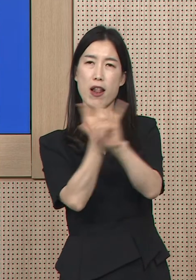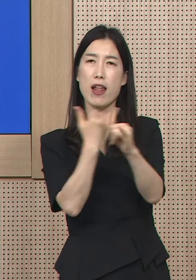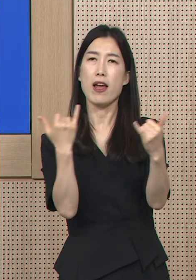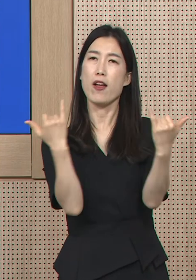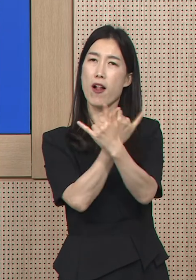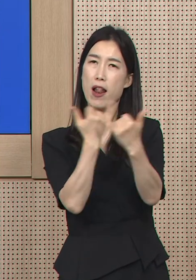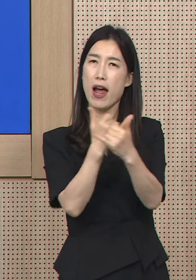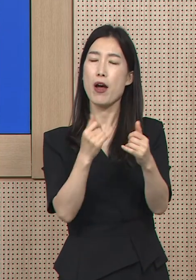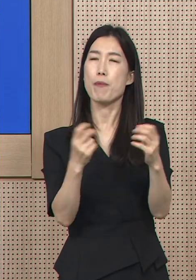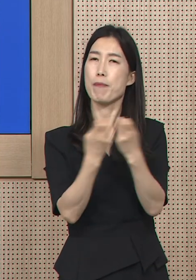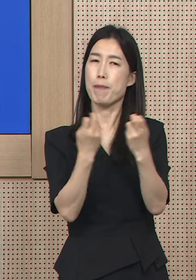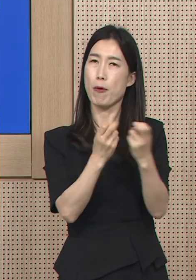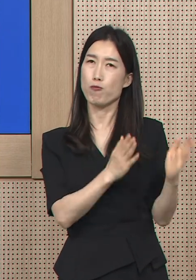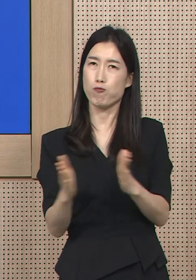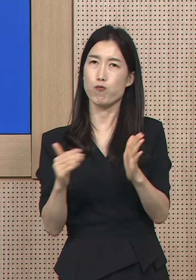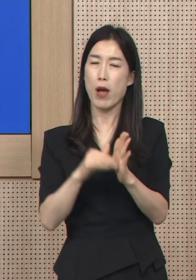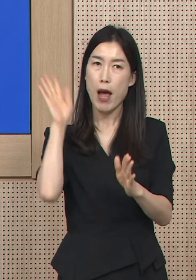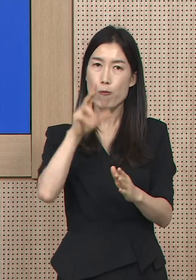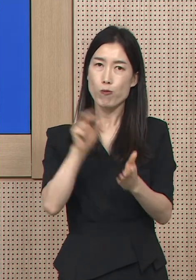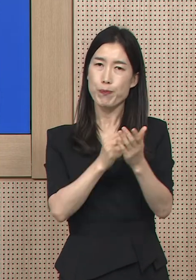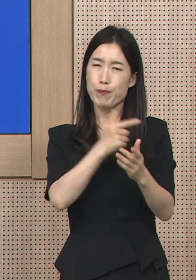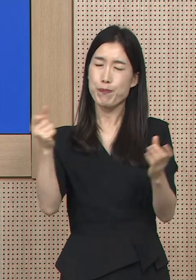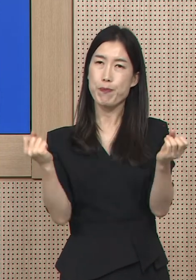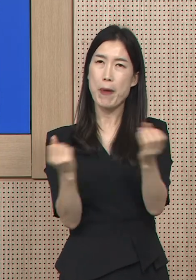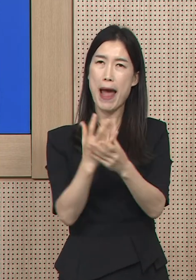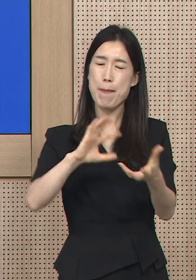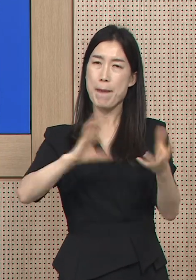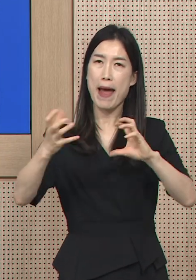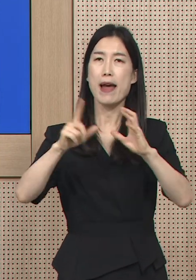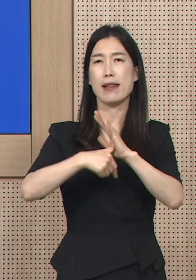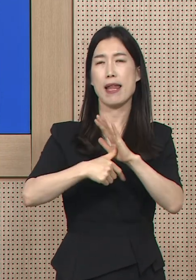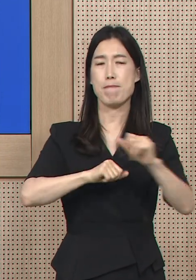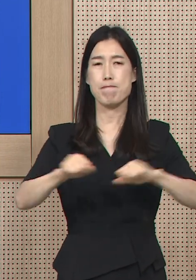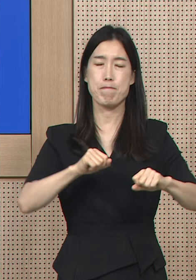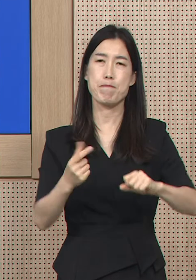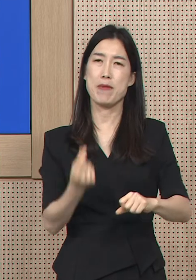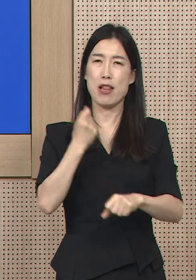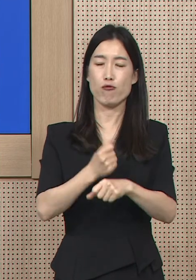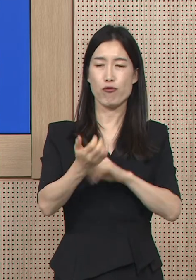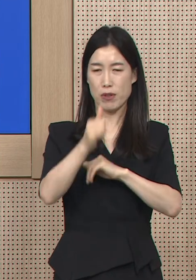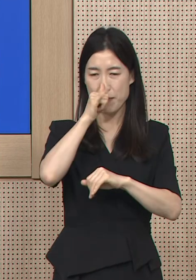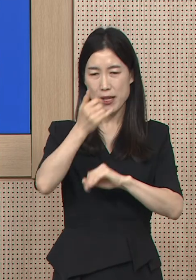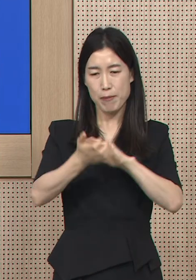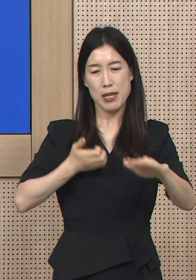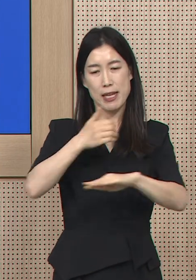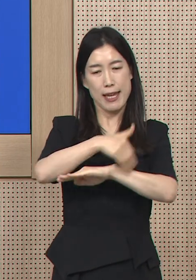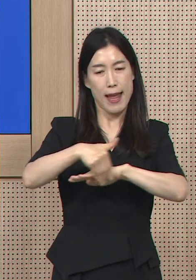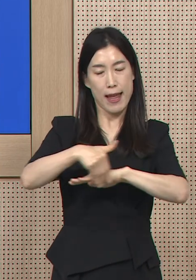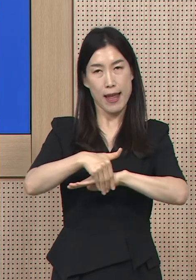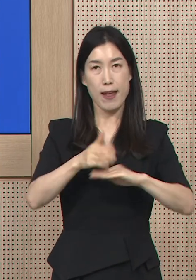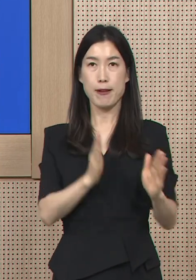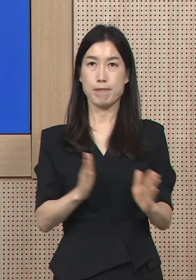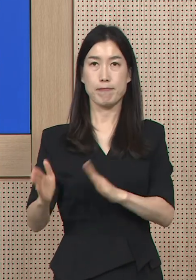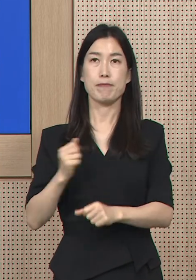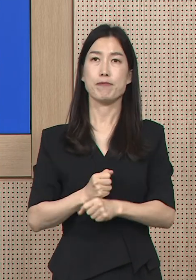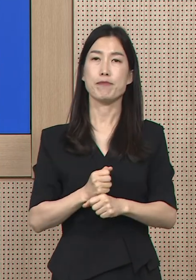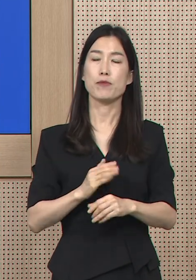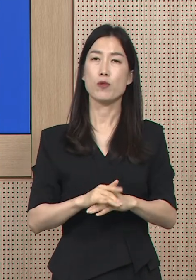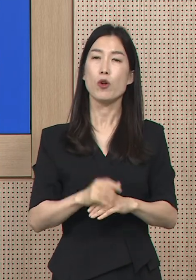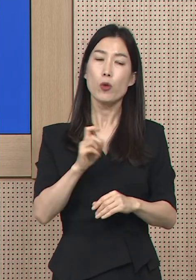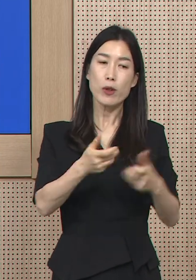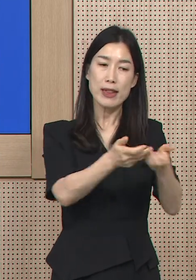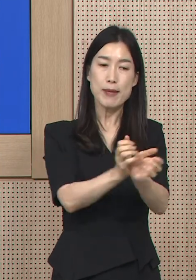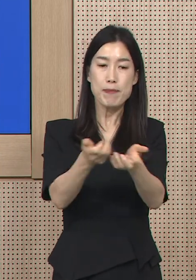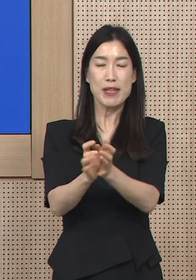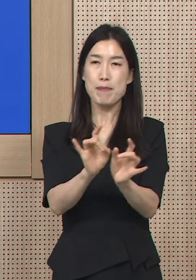합동전담팀을 구성해 집단 감염 발생 시 현장 대응 체계를 강화합니다. 또한 팀별로 의사 1명,